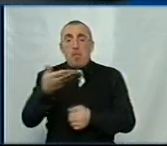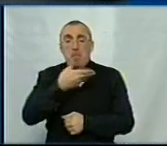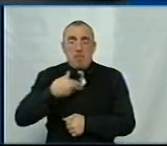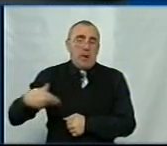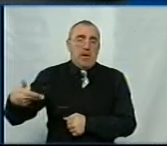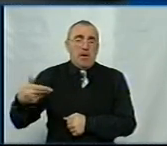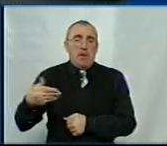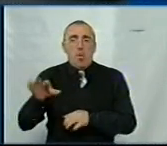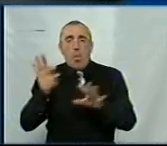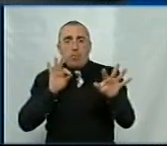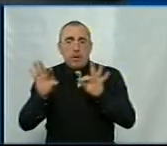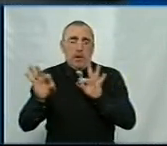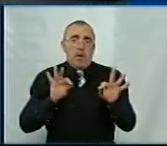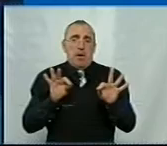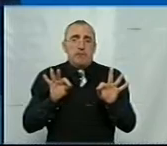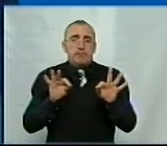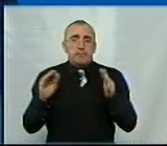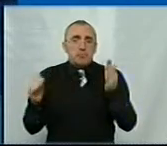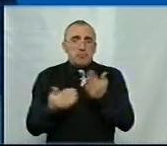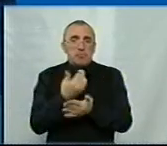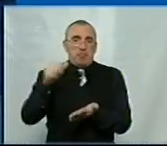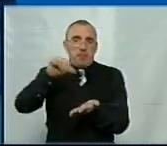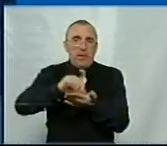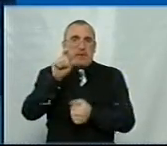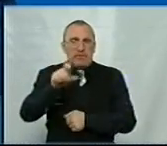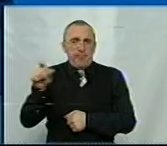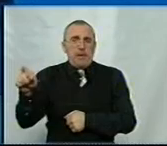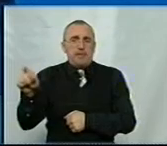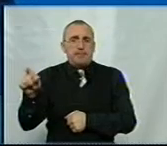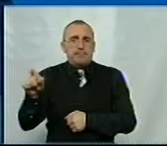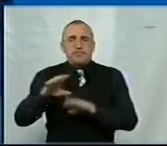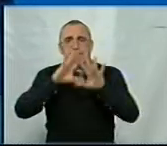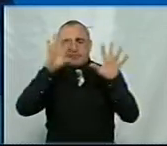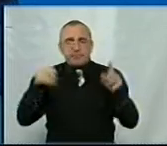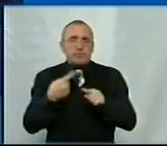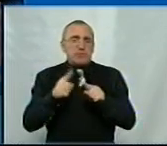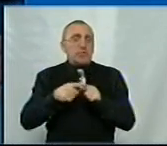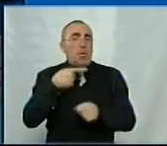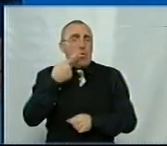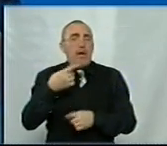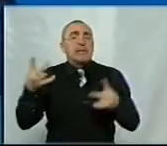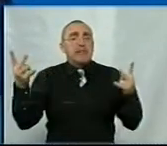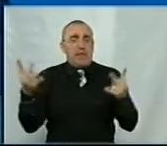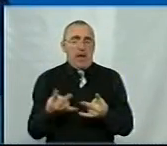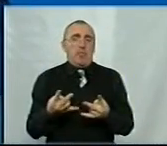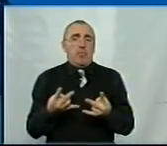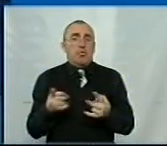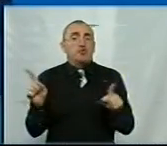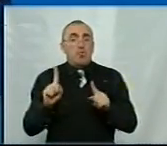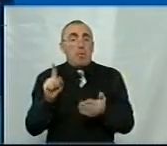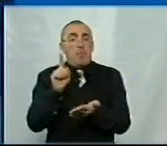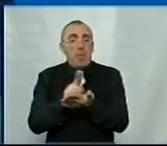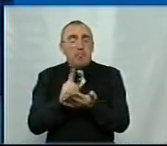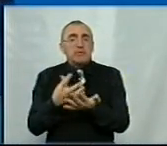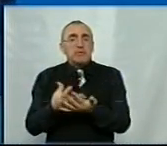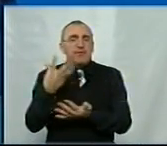обираємо нових представників. Всі про це говорять, що треба, щоб податки